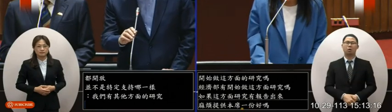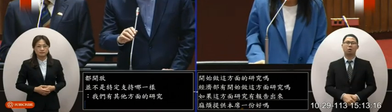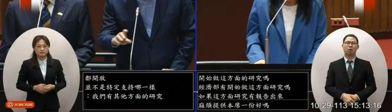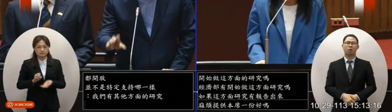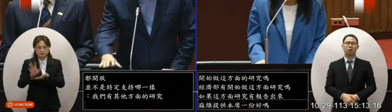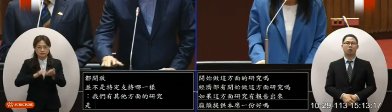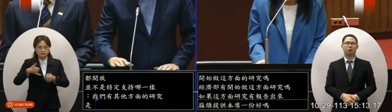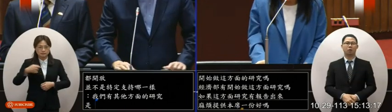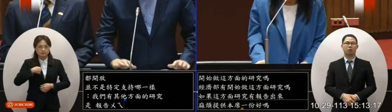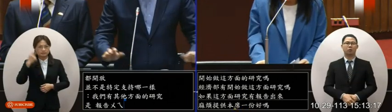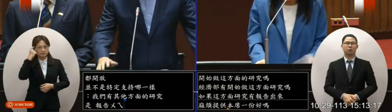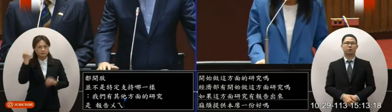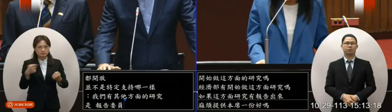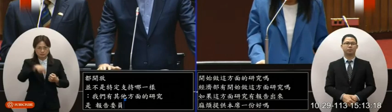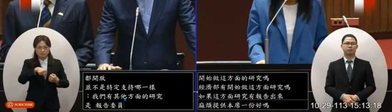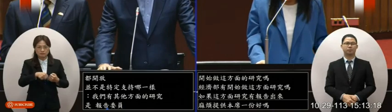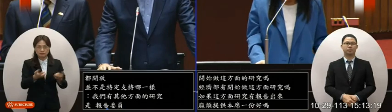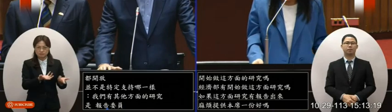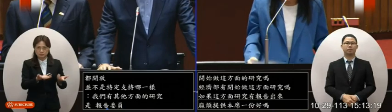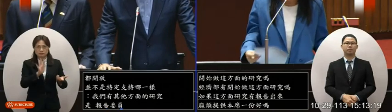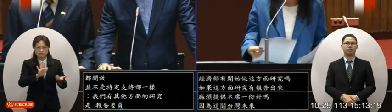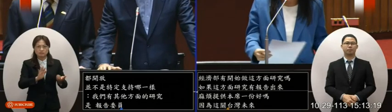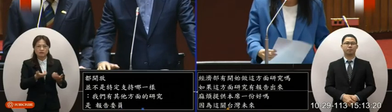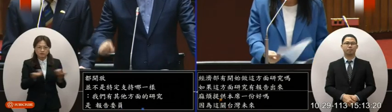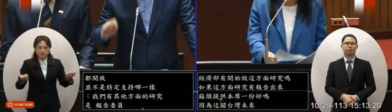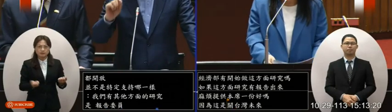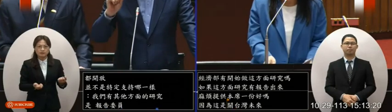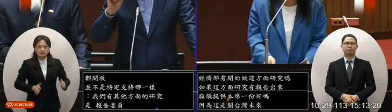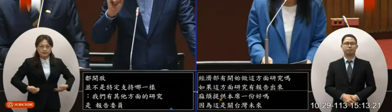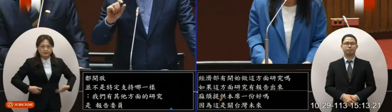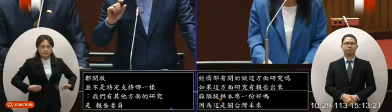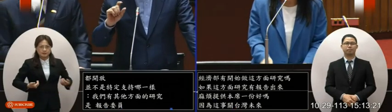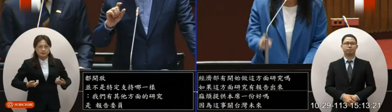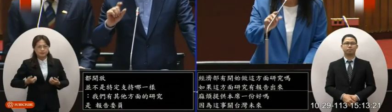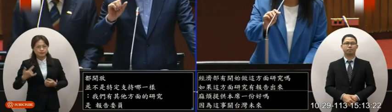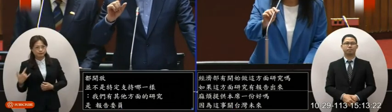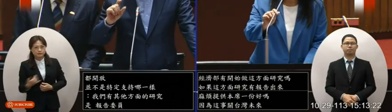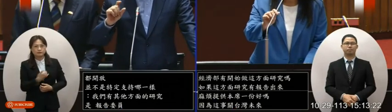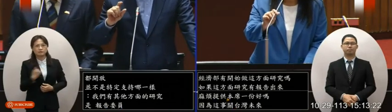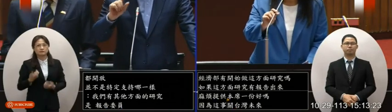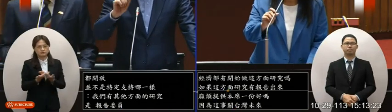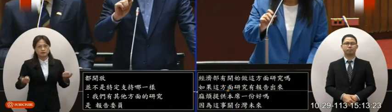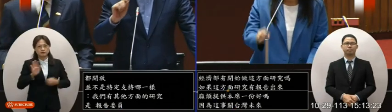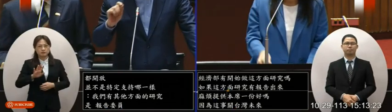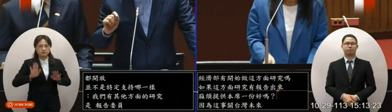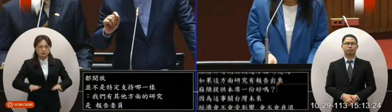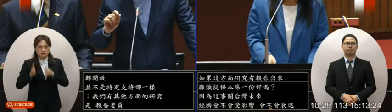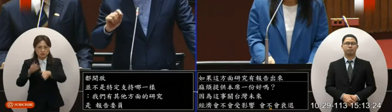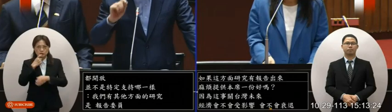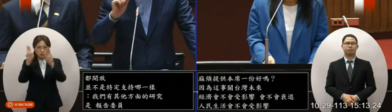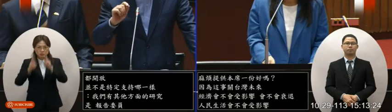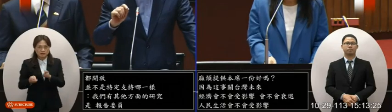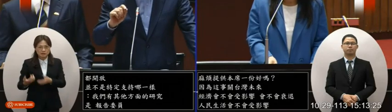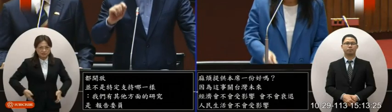是 報告委員我想我們在這一方面還是有輕重反擊我們現在為什麼極端的拉這個綠能是因為H100